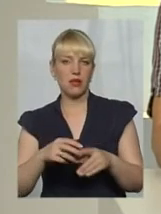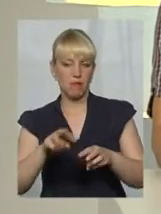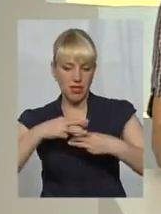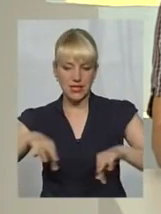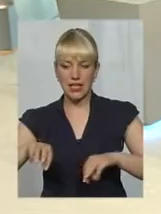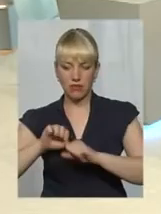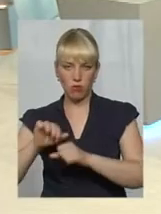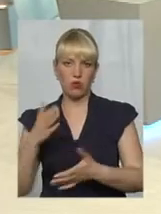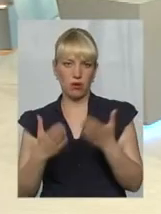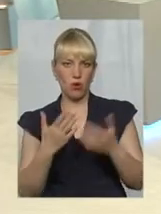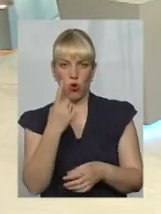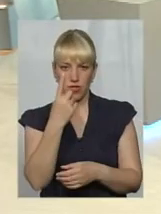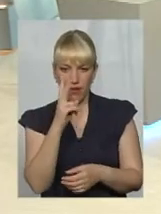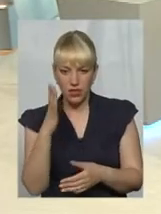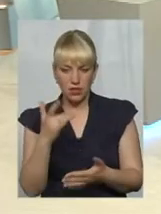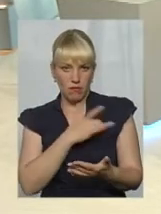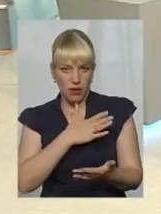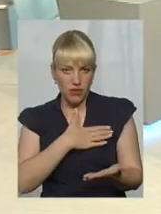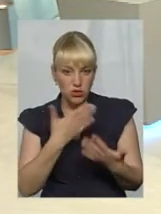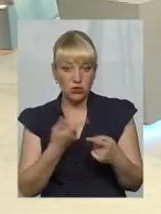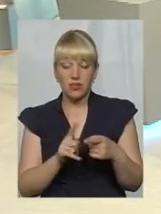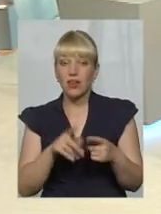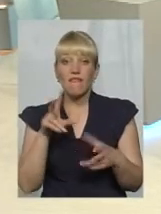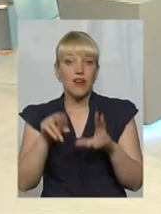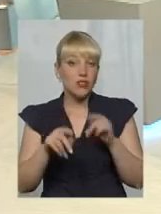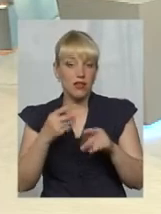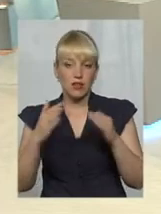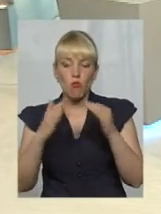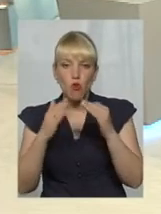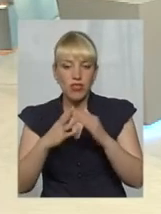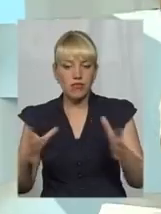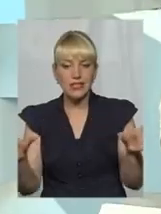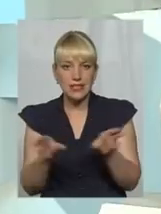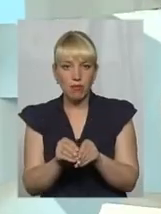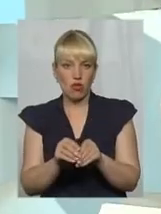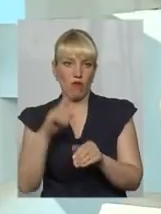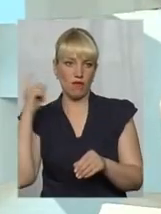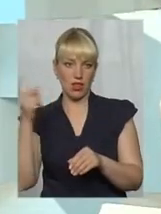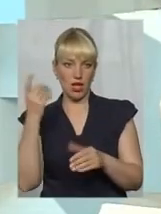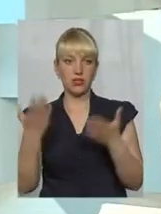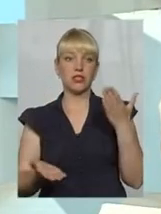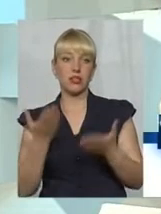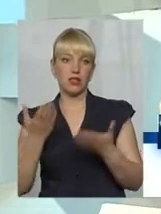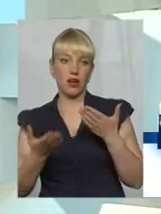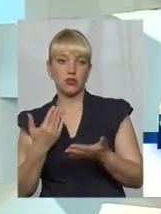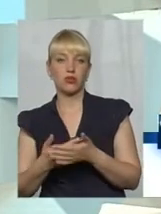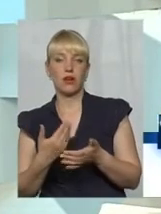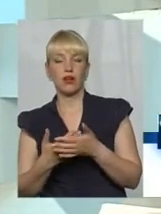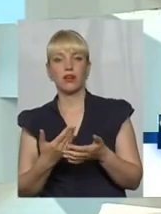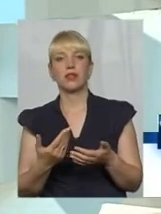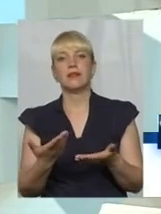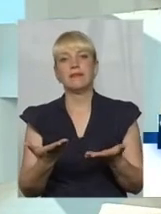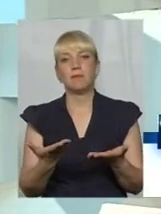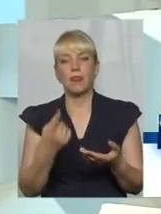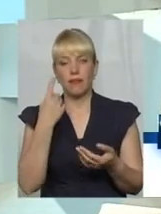Ну, якщо даже одна квартира приватизована, це вже будинок у спільній власності. Якщо належить там якась кількість квартир, ну, умовно кажучи, дадав